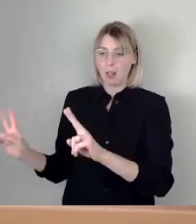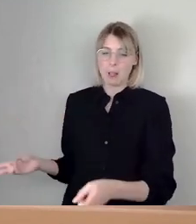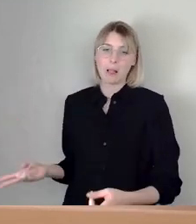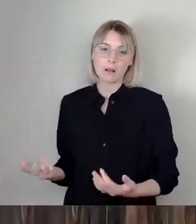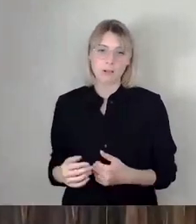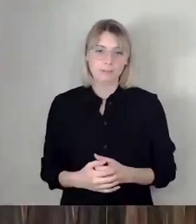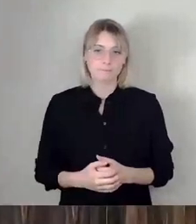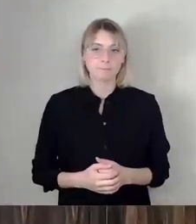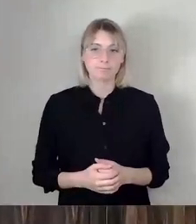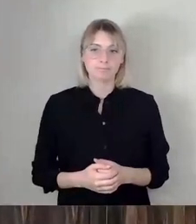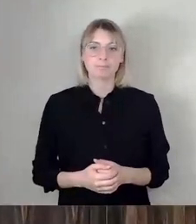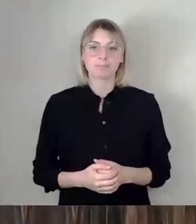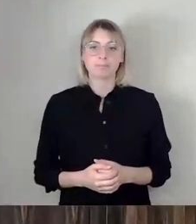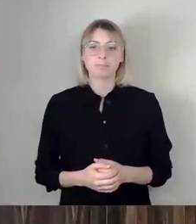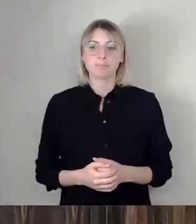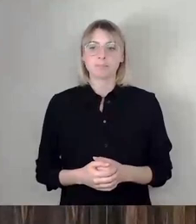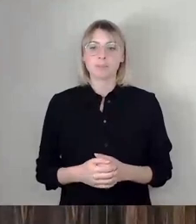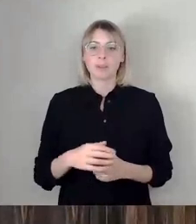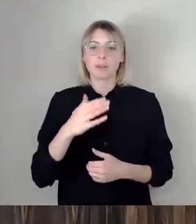Okay, danke. Danke für Ihre Frage.